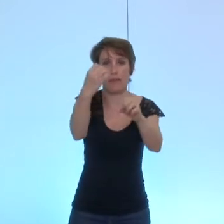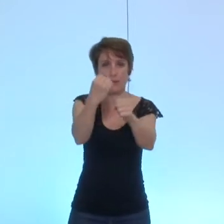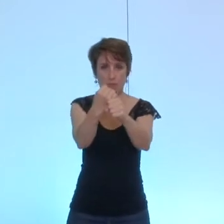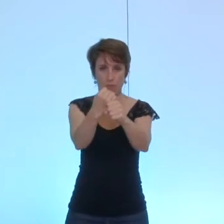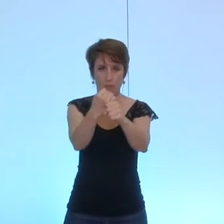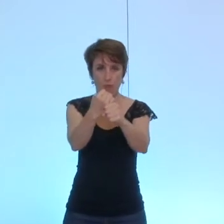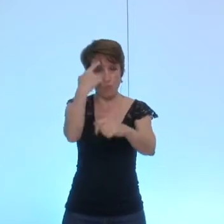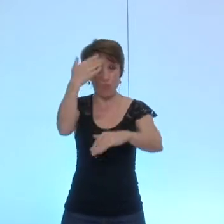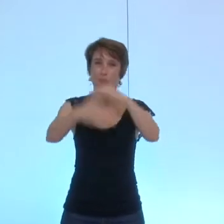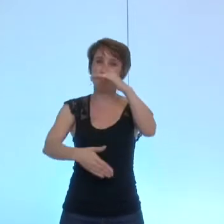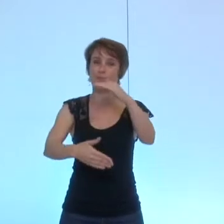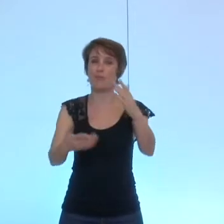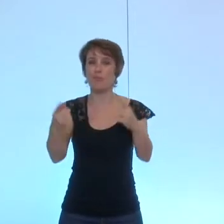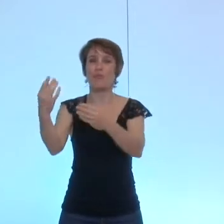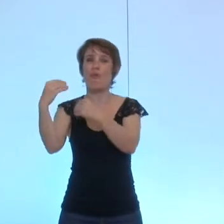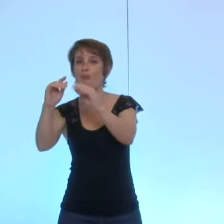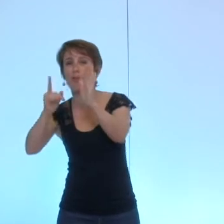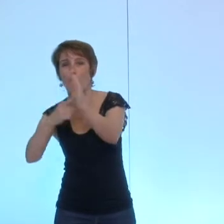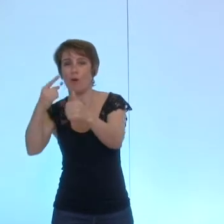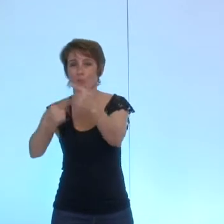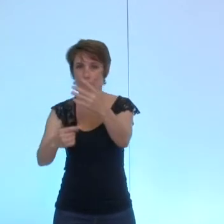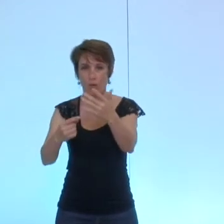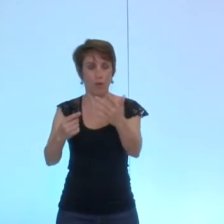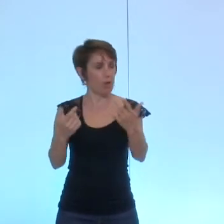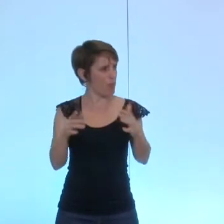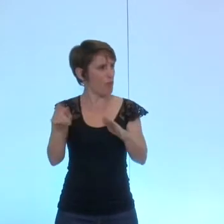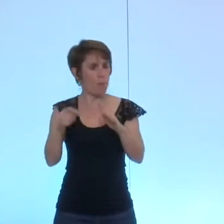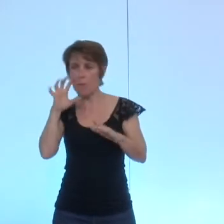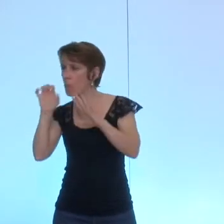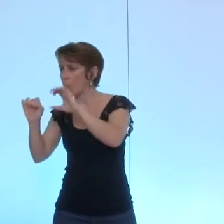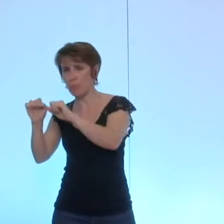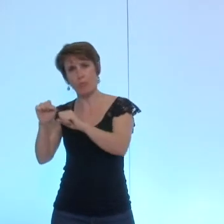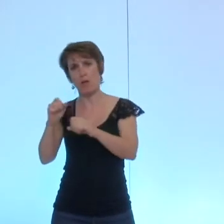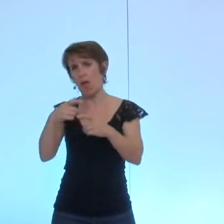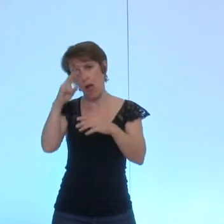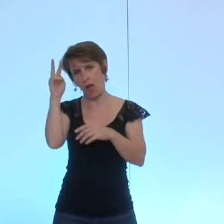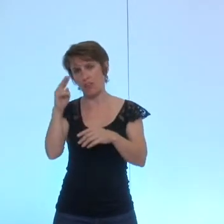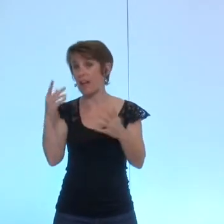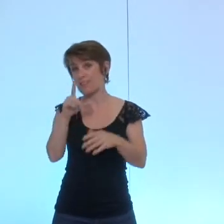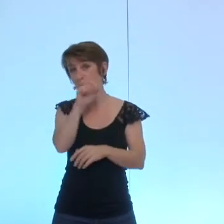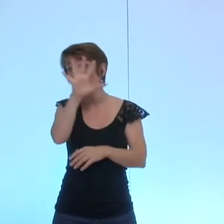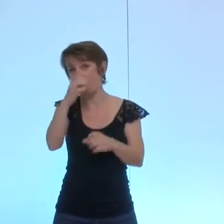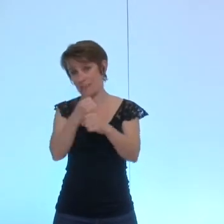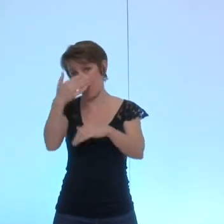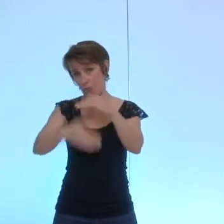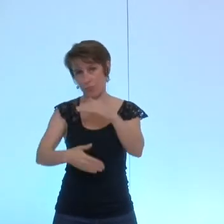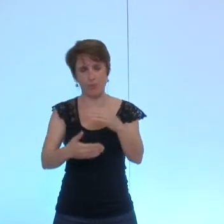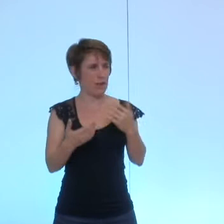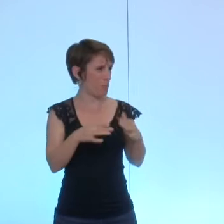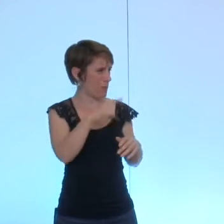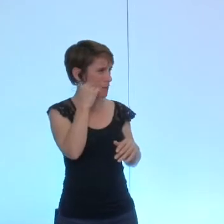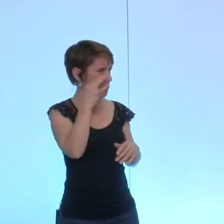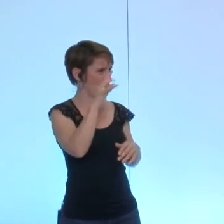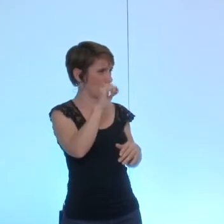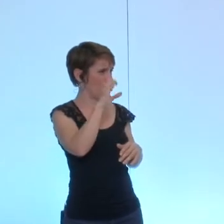est choquant c'est de lire certains points dans le règlement de copropriété monsieur Fristot vous dites que ce sont des personnes et c'est